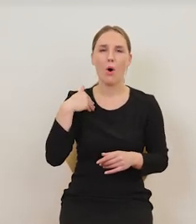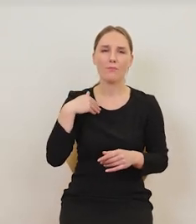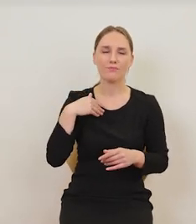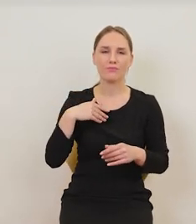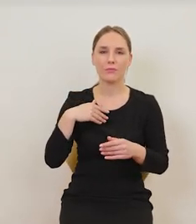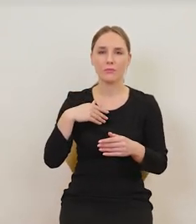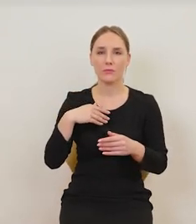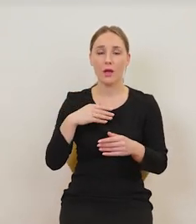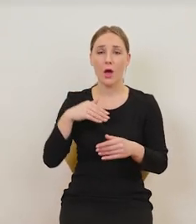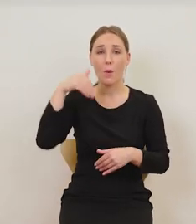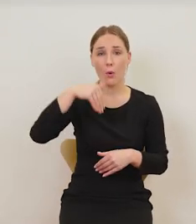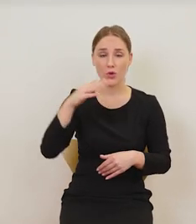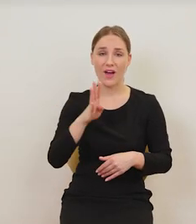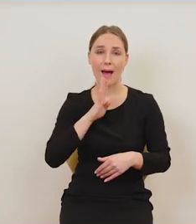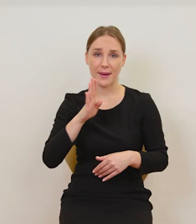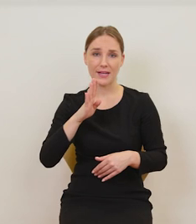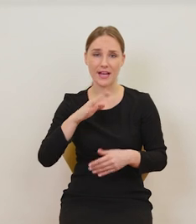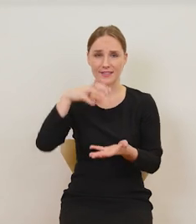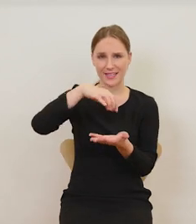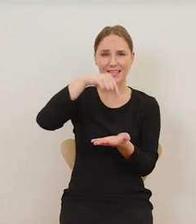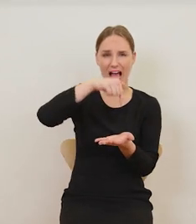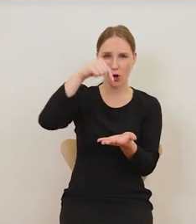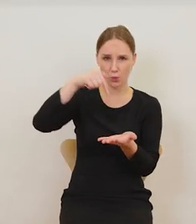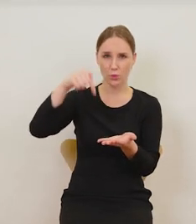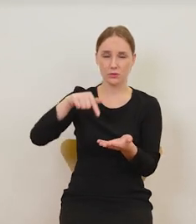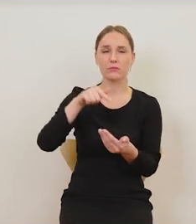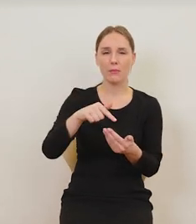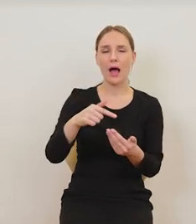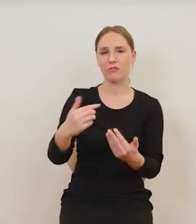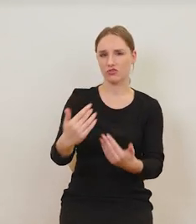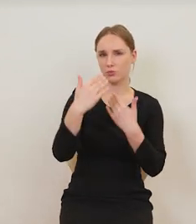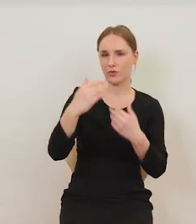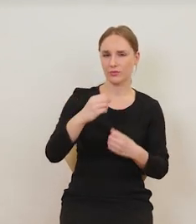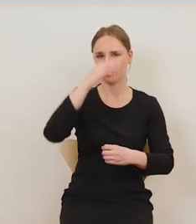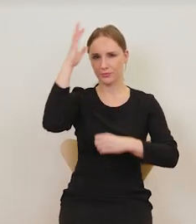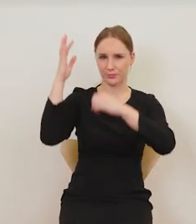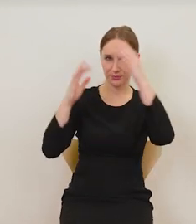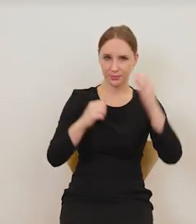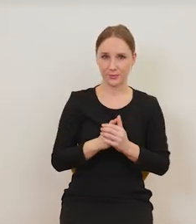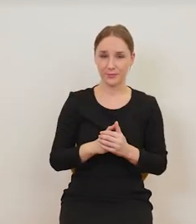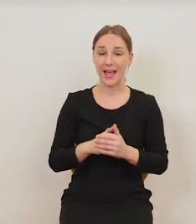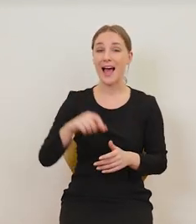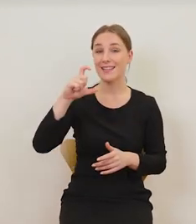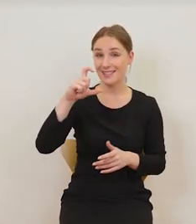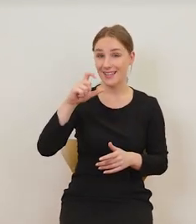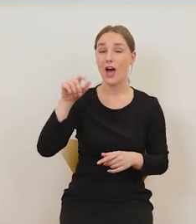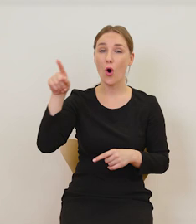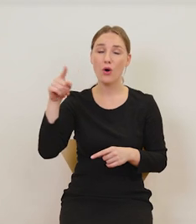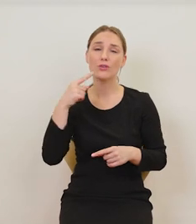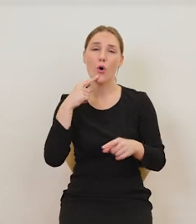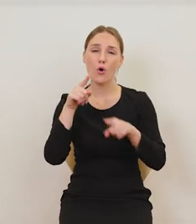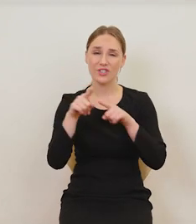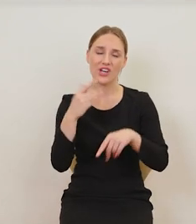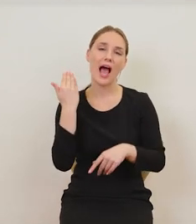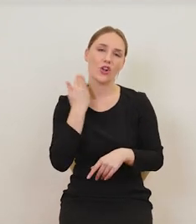południowoamerykańskiego o właściwościach halucynogennych, psychogennych. C u Witkacego to był